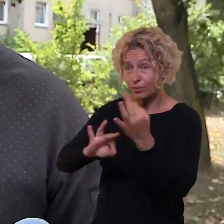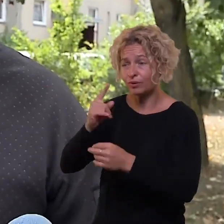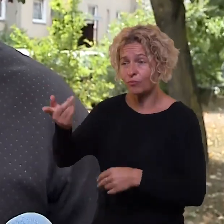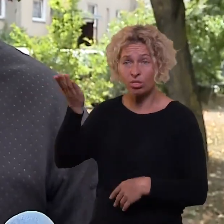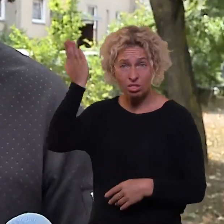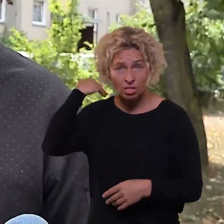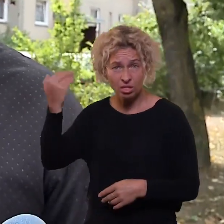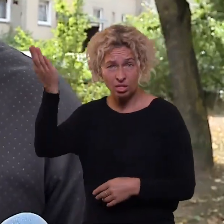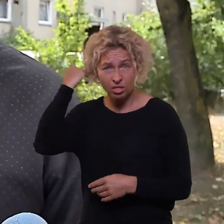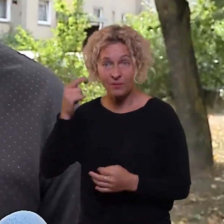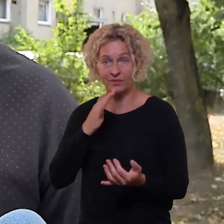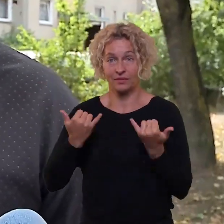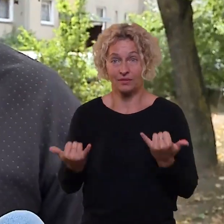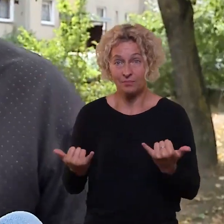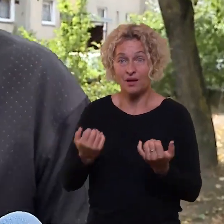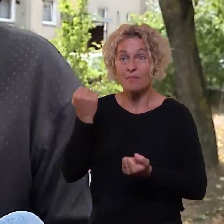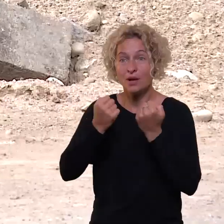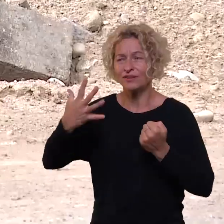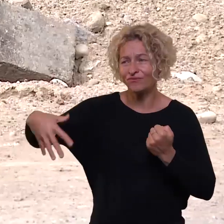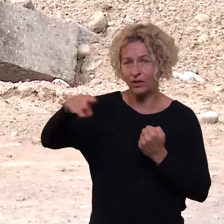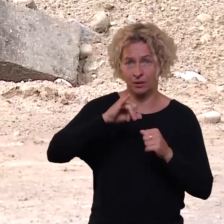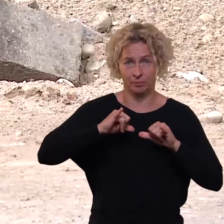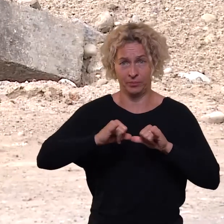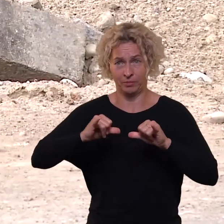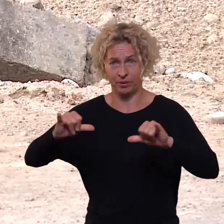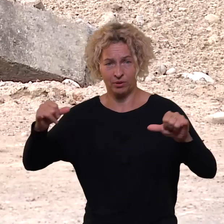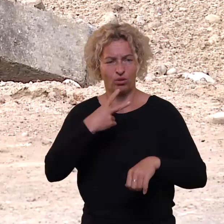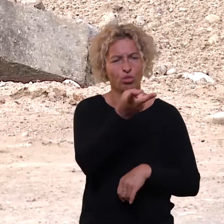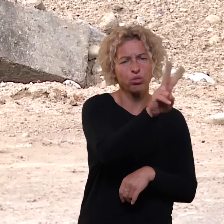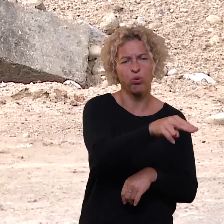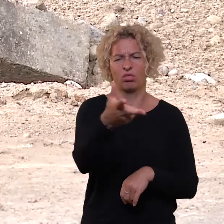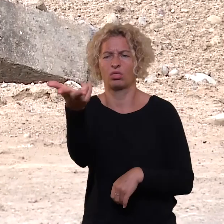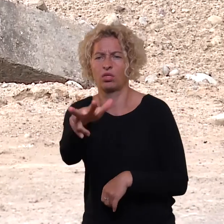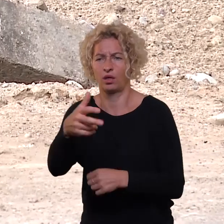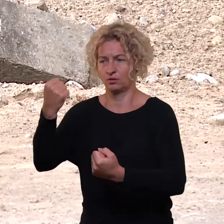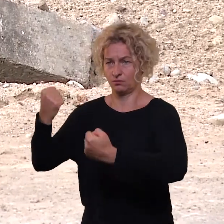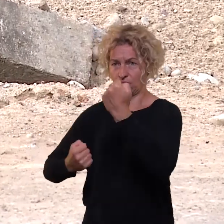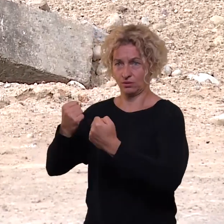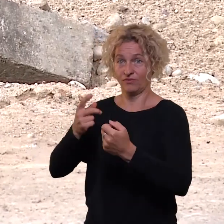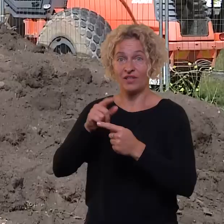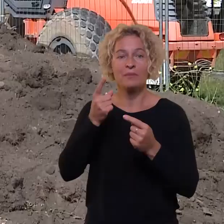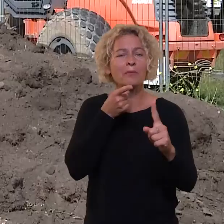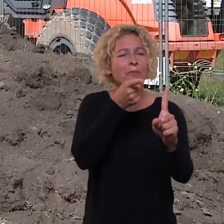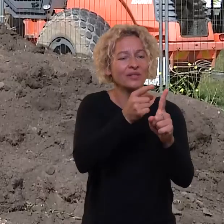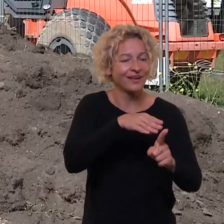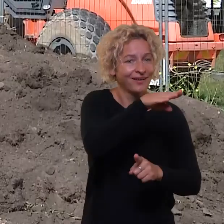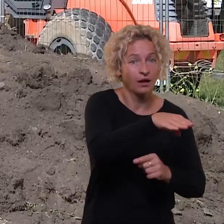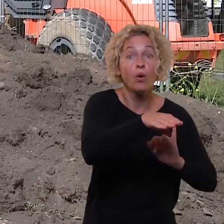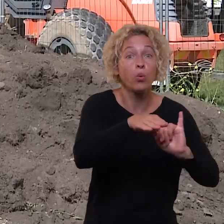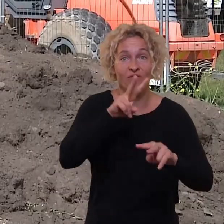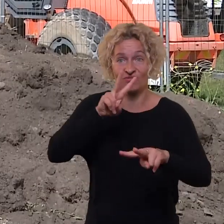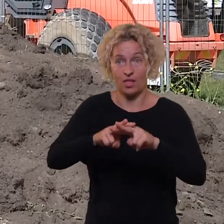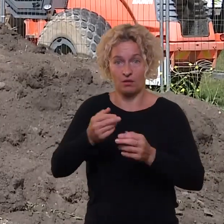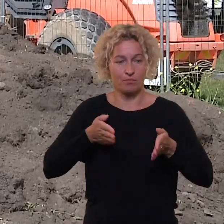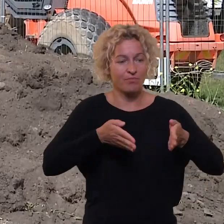senai mašinų dabar daugumą turi visi po dvi, po tris kai kurie šeimos. Kiemai nepritaikyti